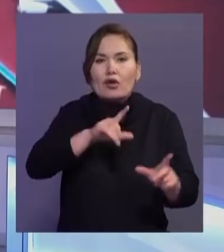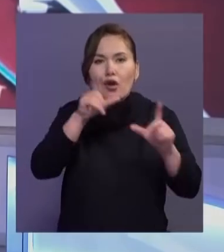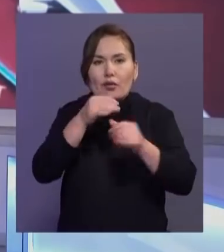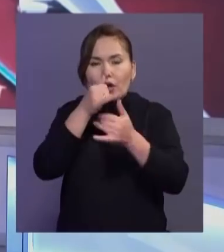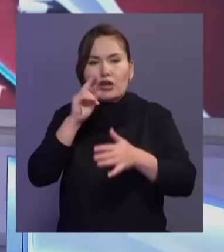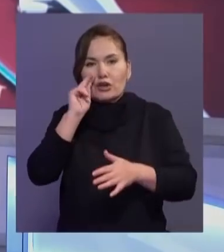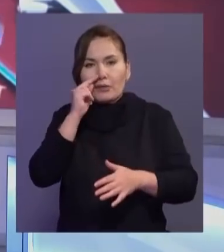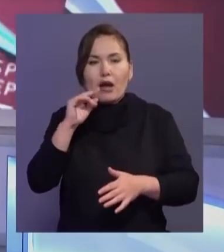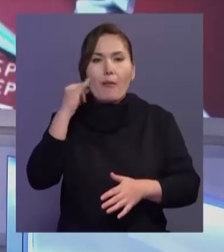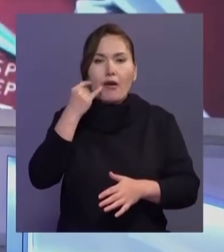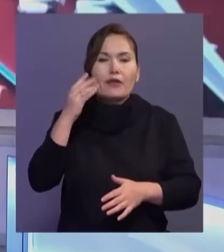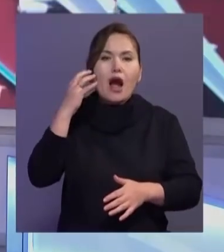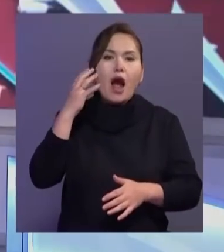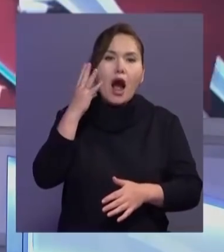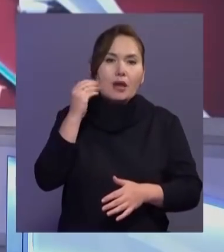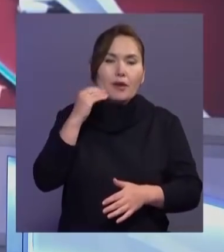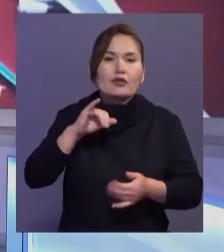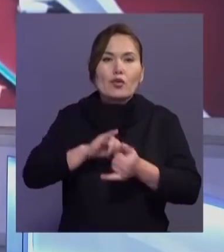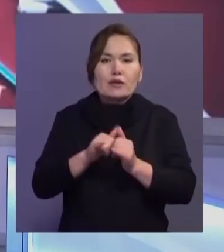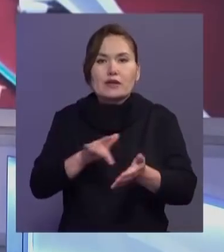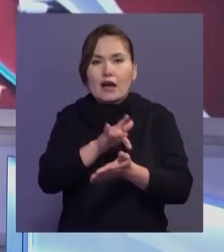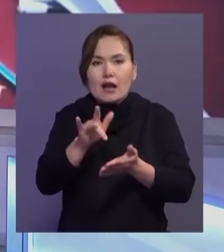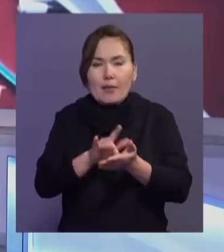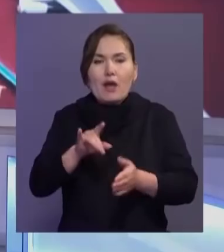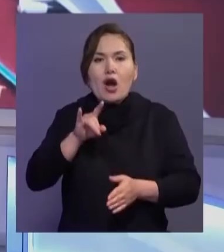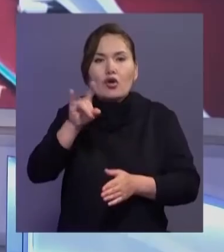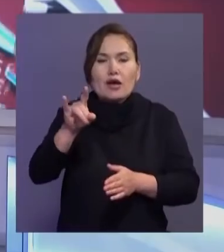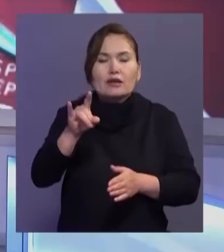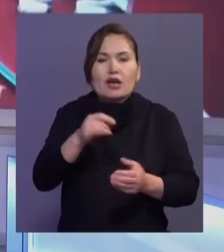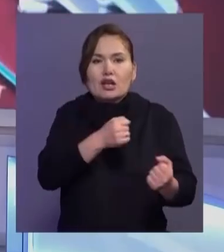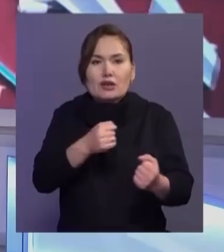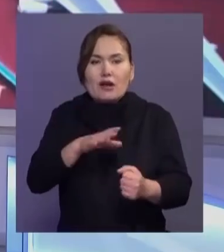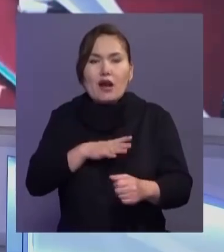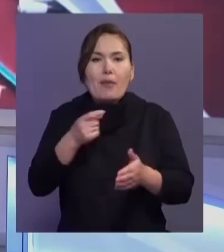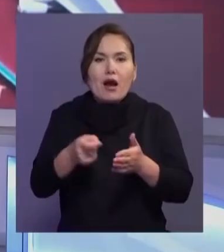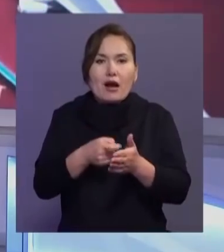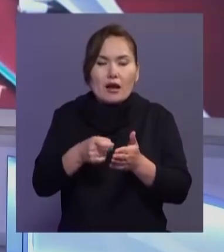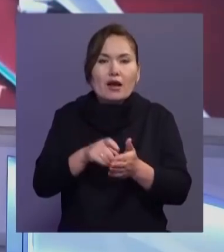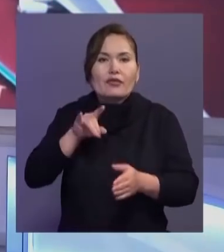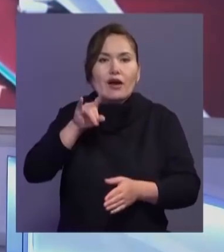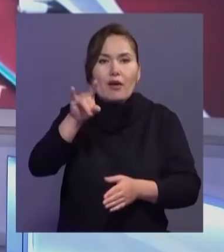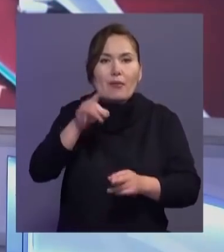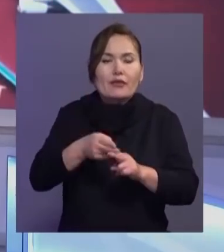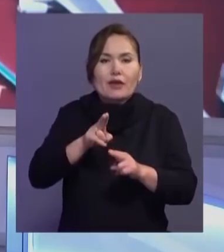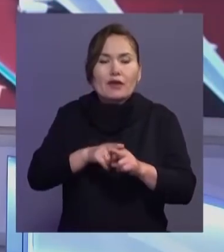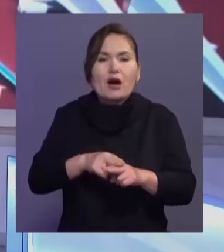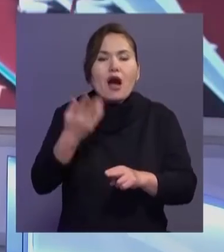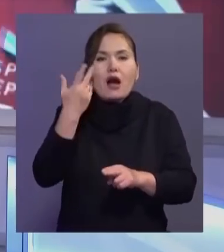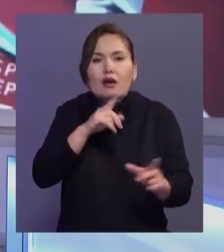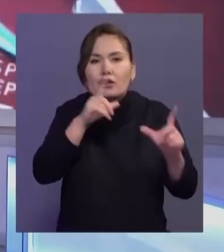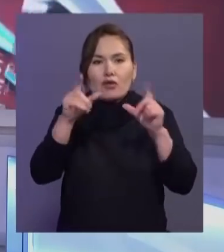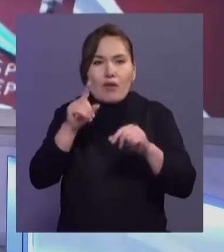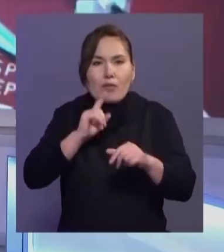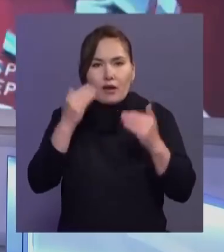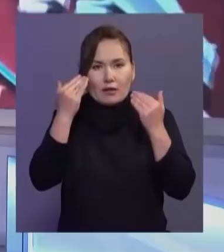шымкент, павладар алматы өз кемен қалаларына бет алған ұшақтар кешікті. Қарағандыға бағытталатын рейстердің қашан орындалатын әдірге